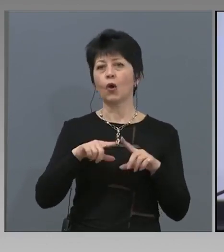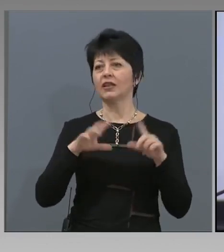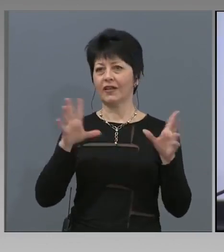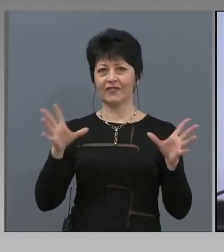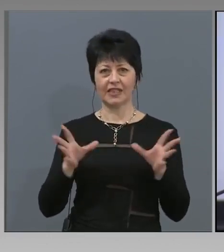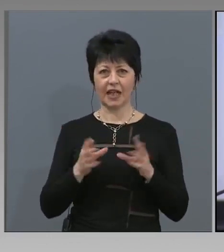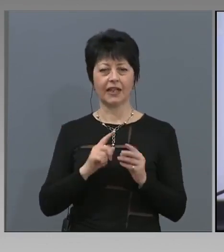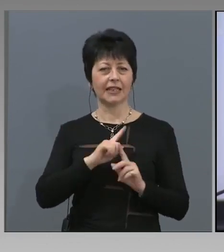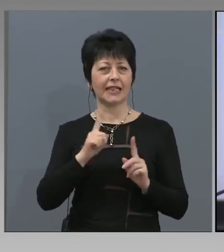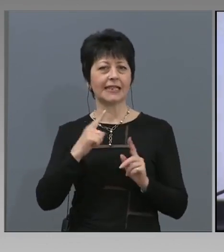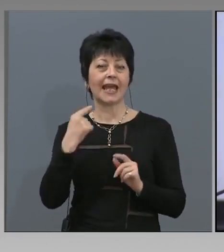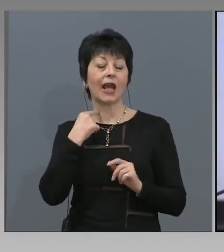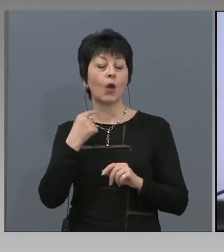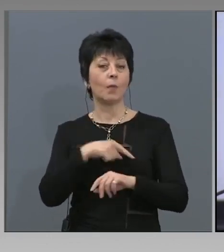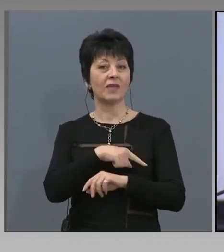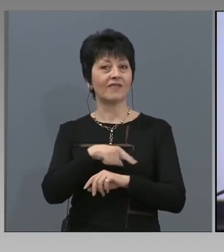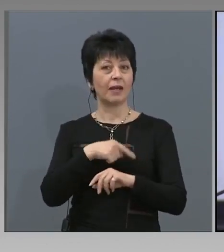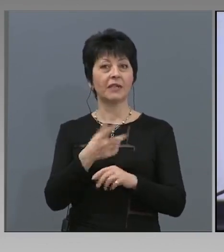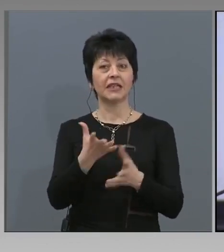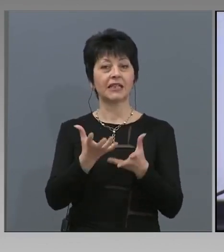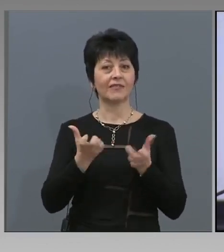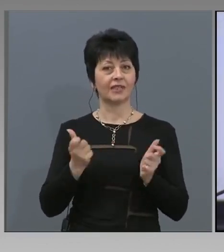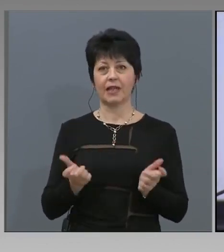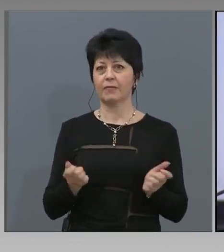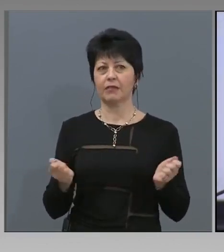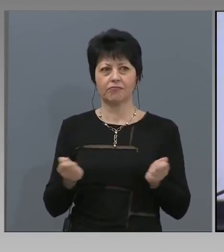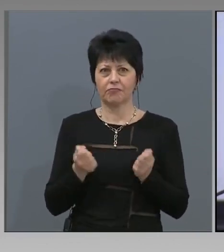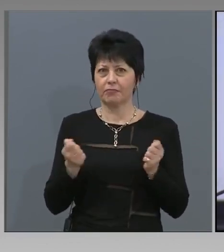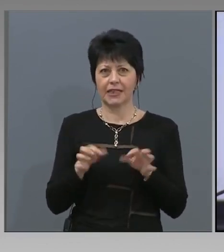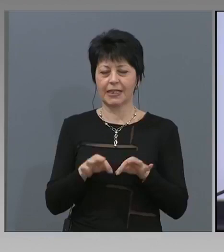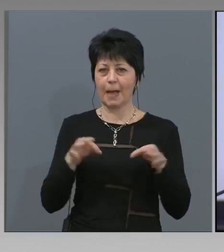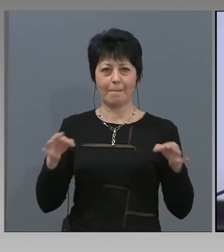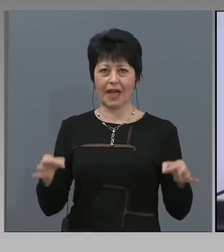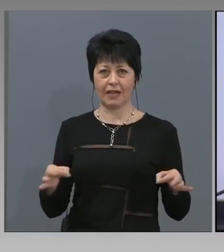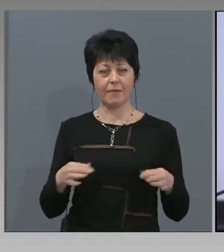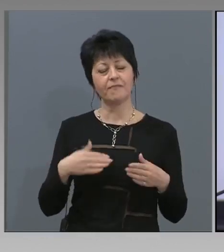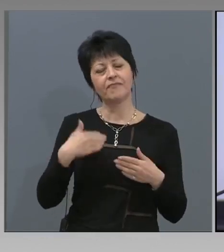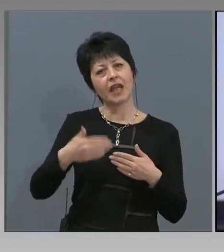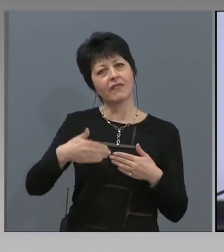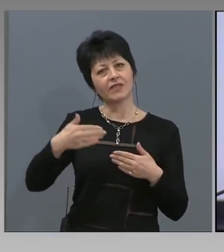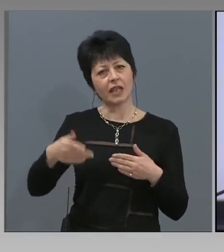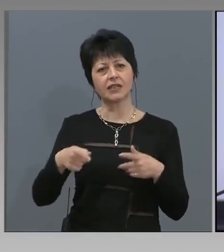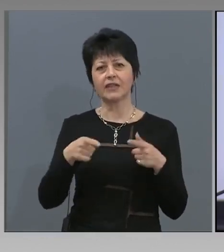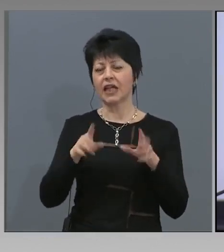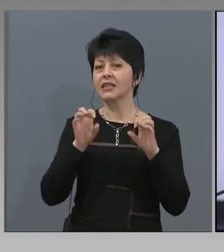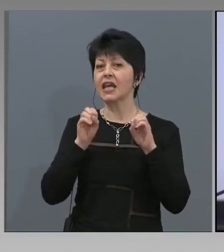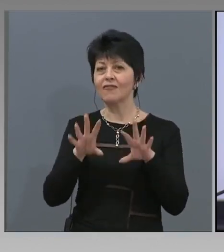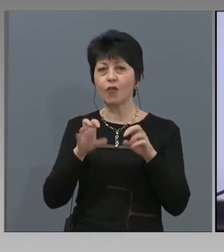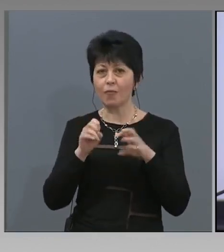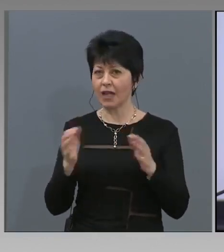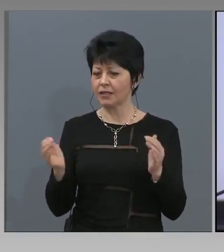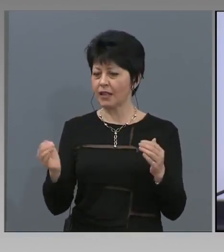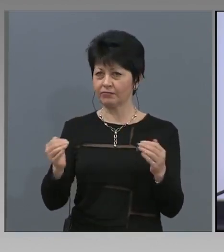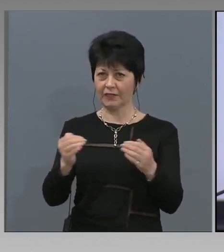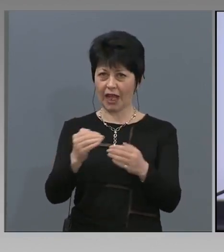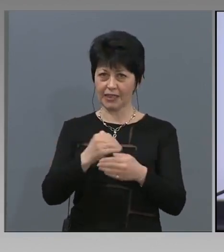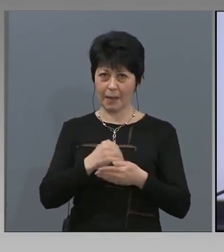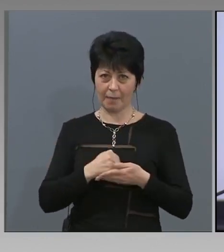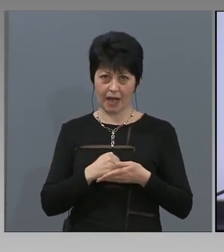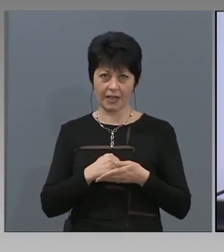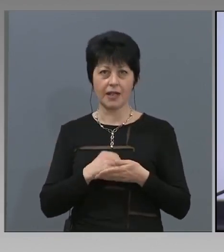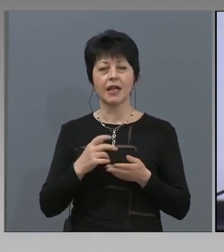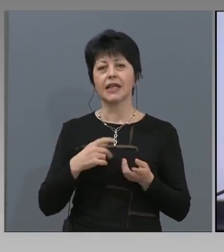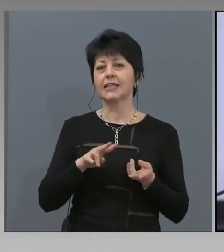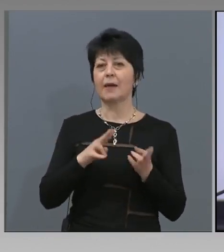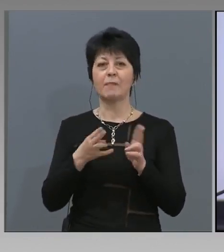се губи време и да се предприемат адекватни мерки. След като информацията е събрана, се е прехвърля към аналитичната част,